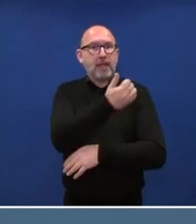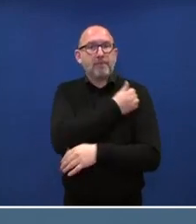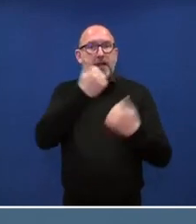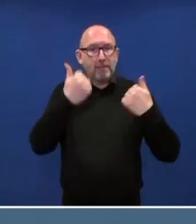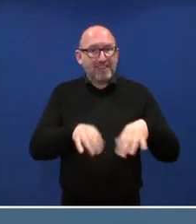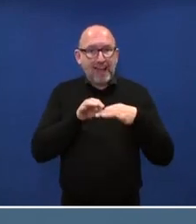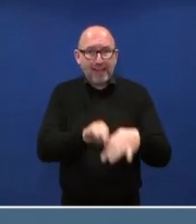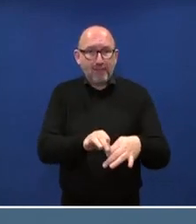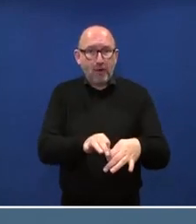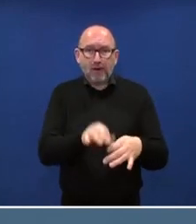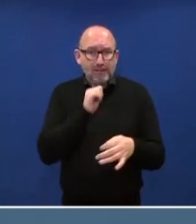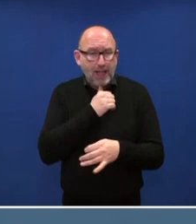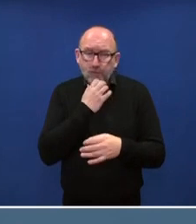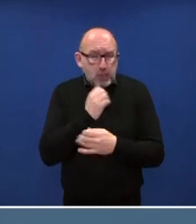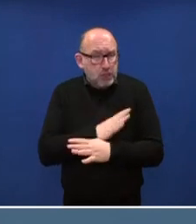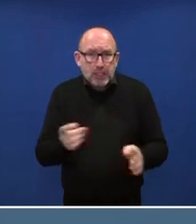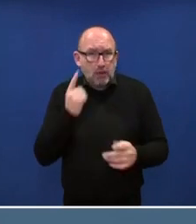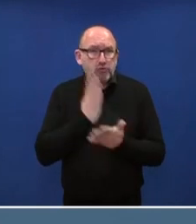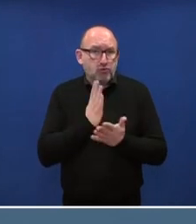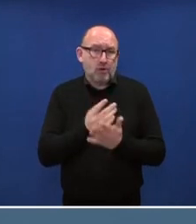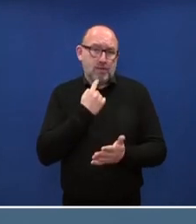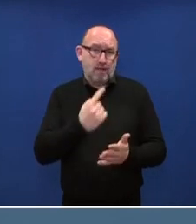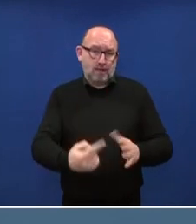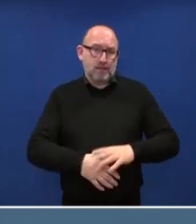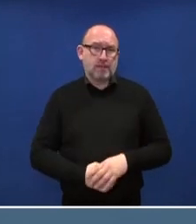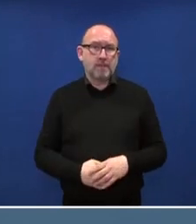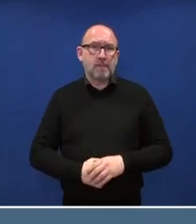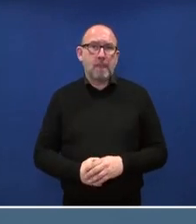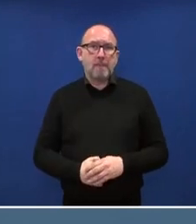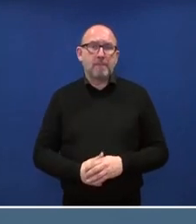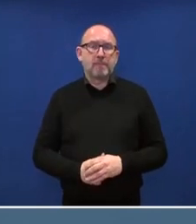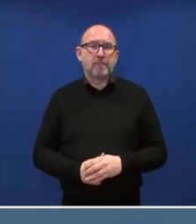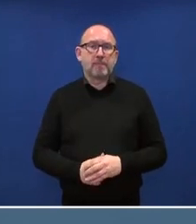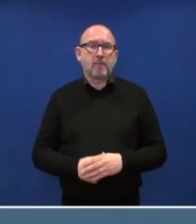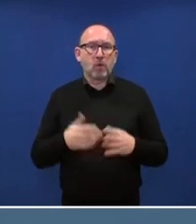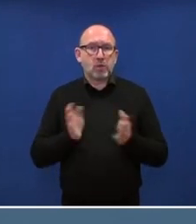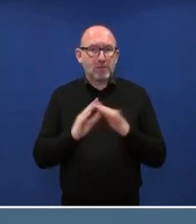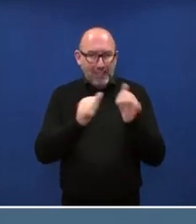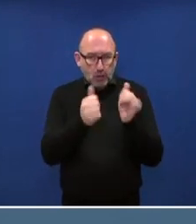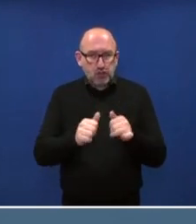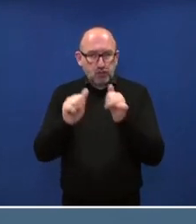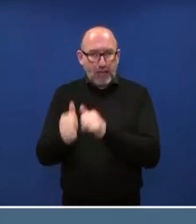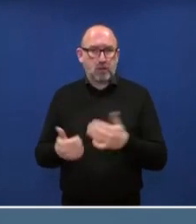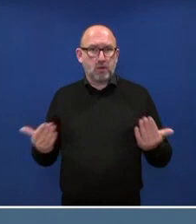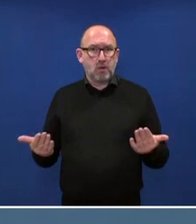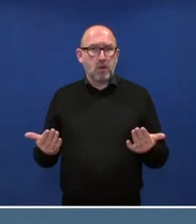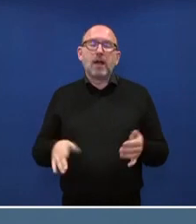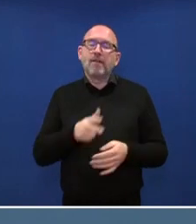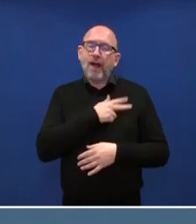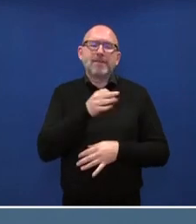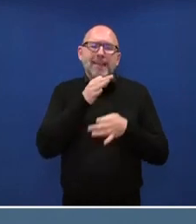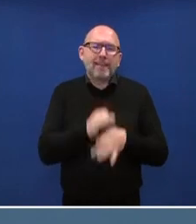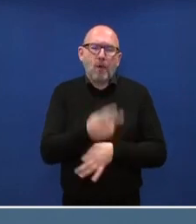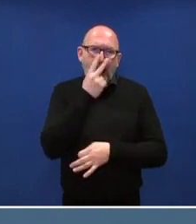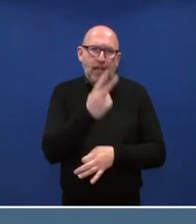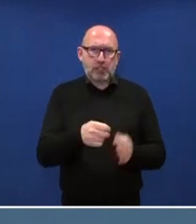das haben wir gesagt. Und außerdem ist das eine Ausgestaltung, die Sie jetzt sagen, die man sich dann genau angucken müsste,